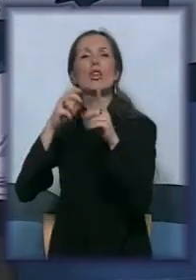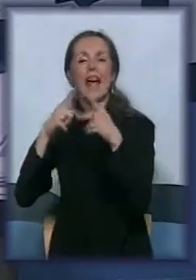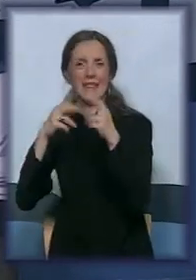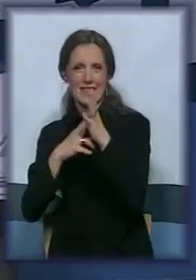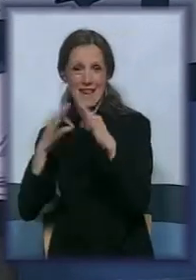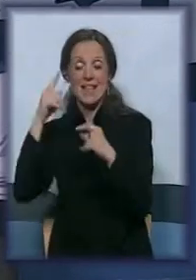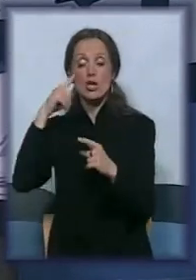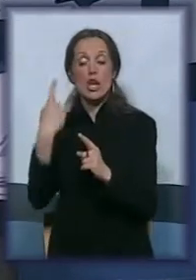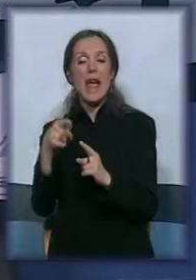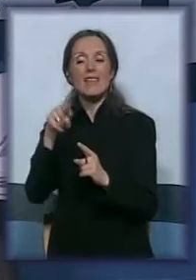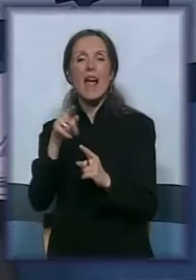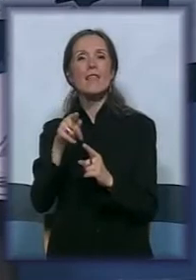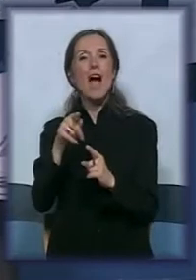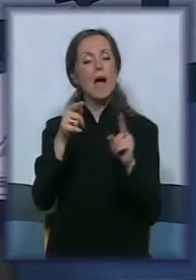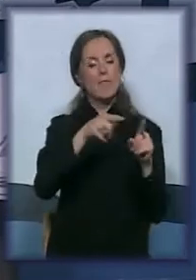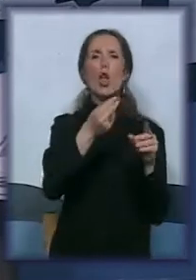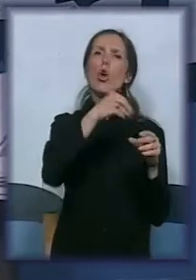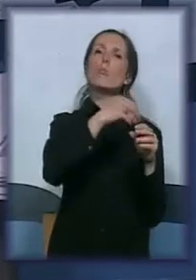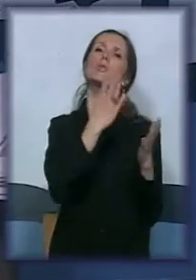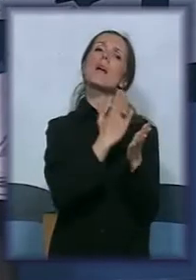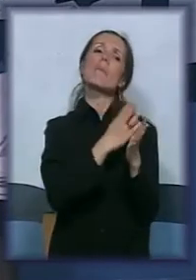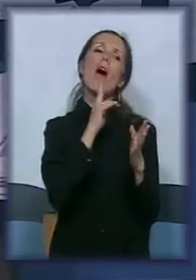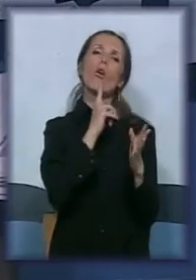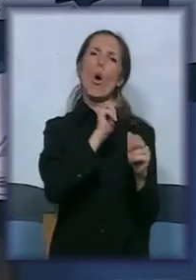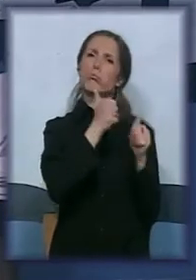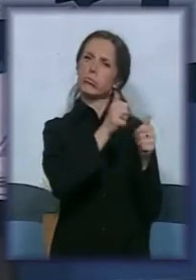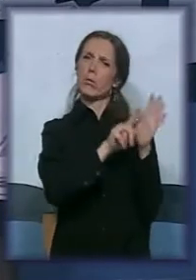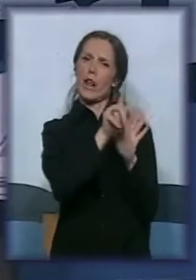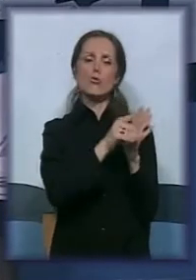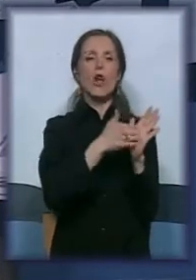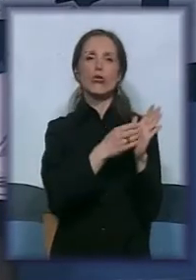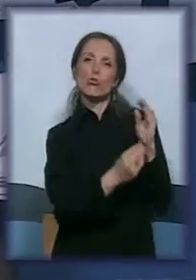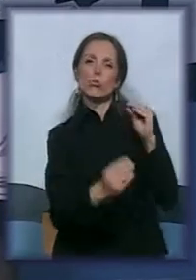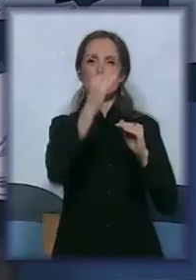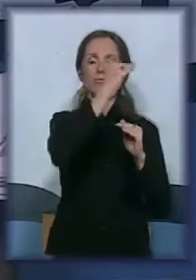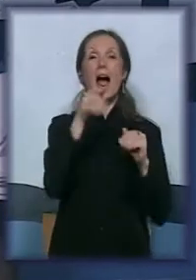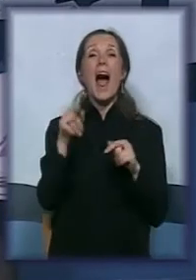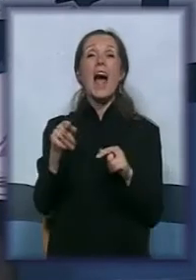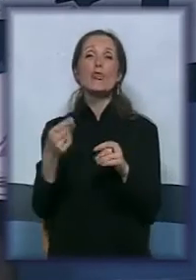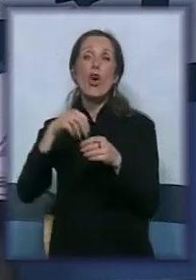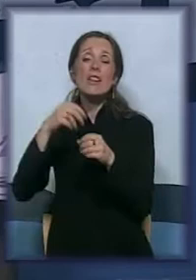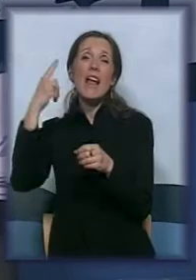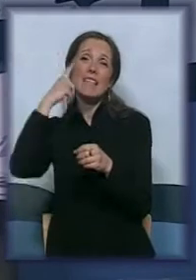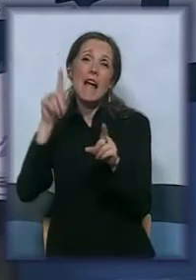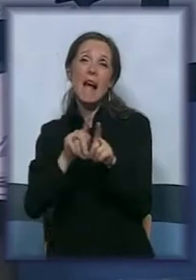još kao malo da to svoje nadgrade. A dopuska je bila za one koji imaš jedan, dva na nekom